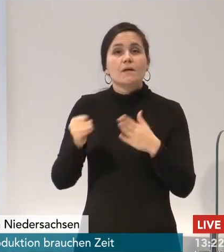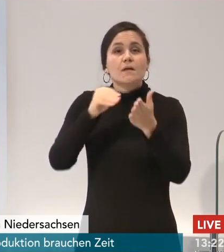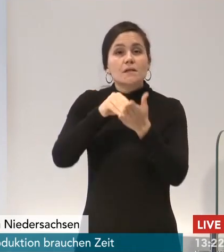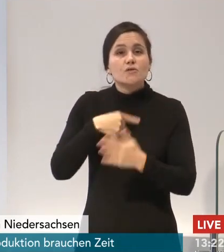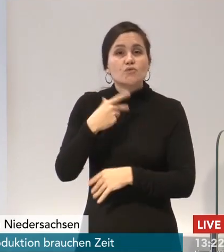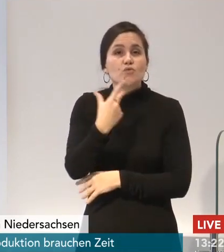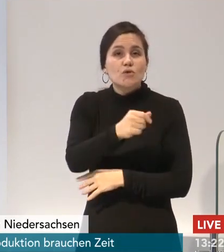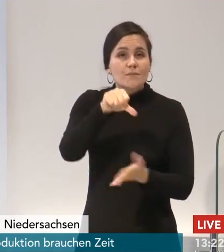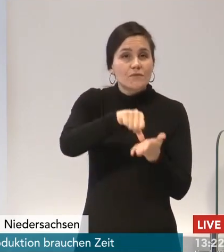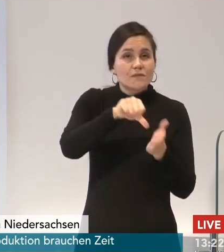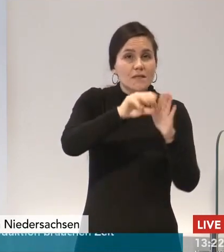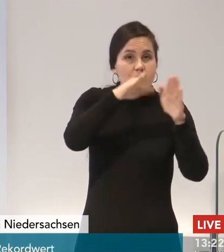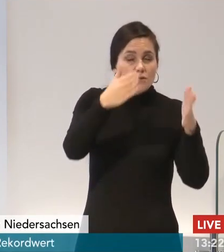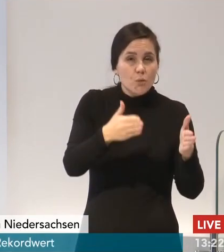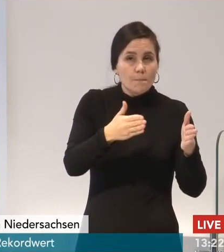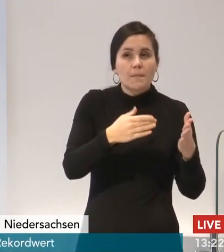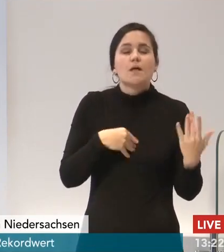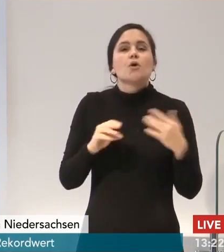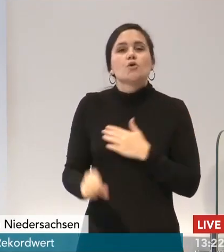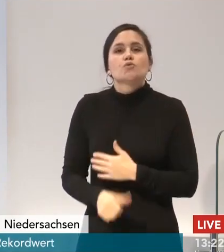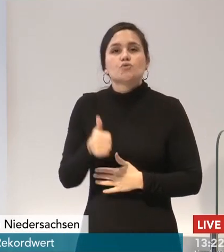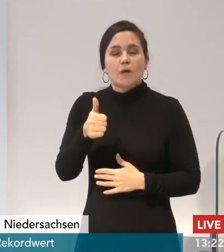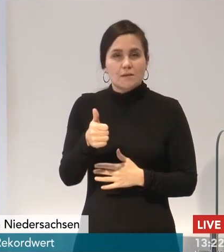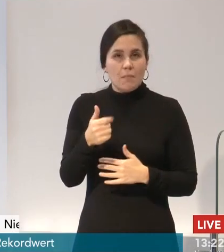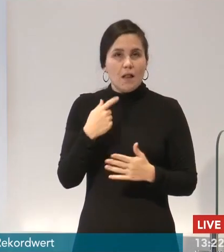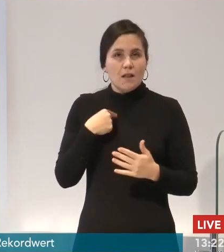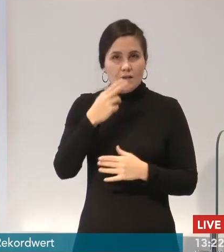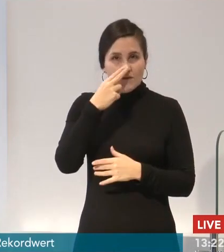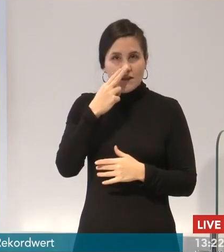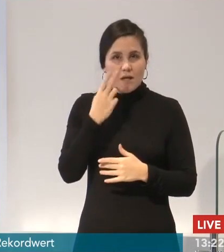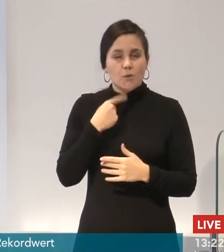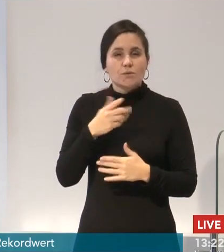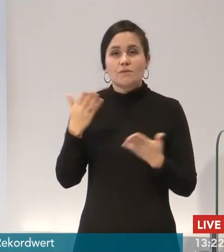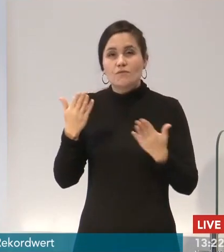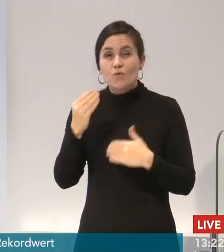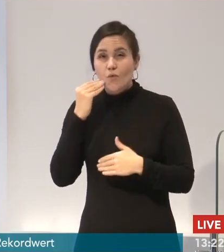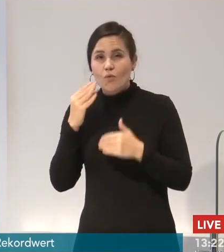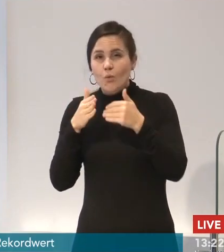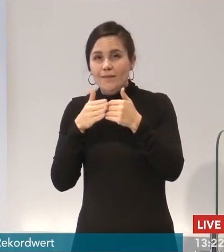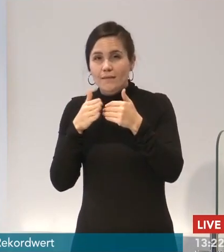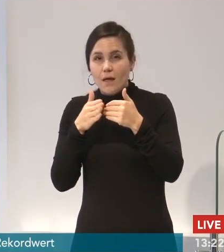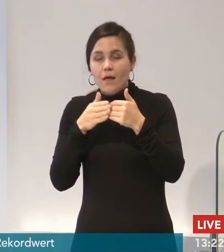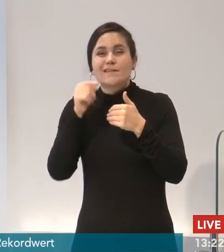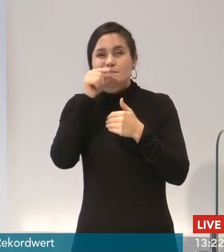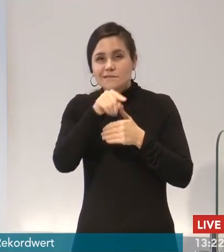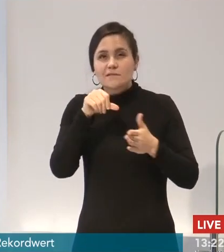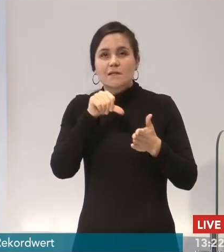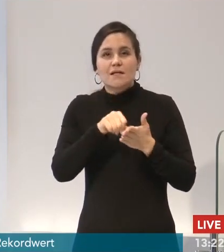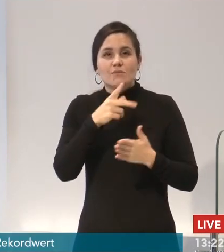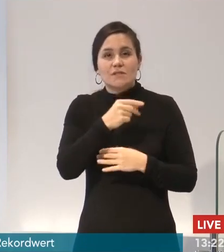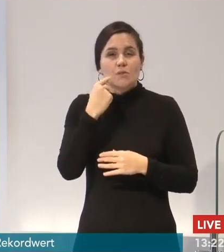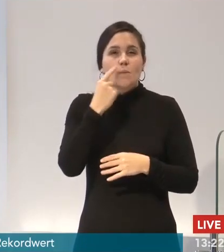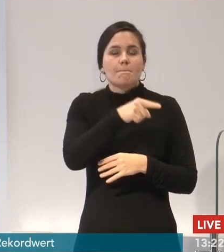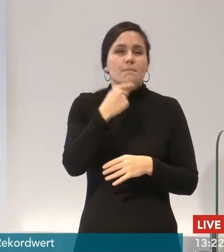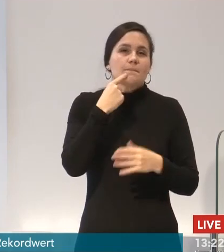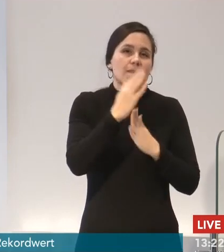Landkreis oder die kreisfreie Stadt, also auf das Heimatimpfzentrum, beschränken. Das kann in Einzelfällen, das